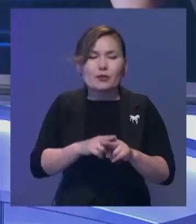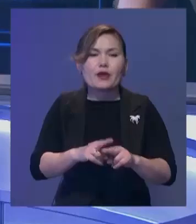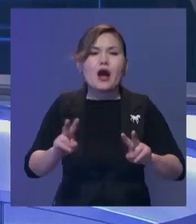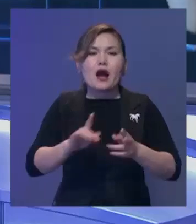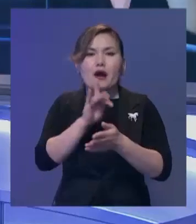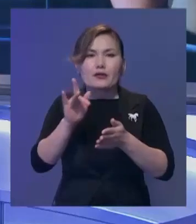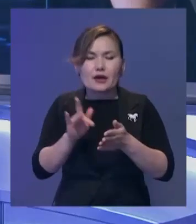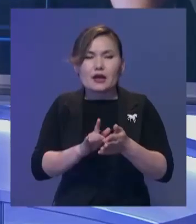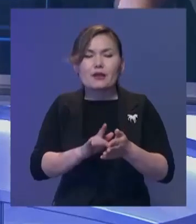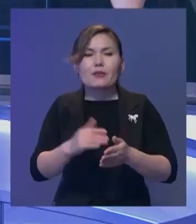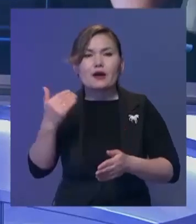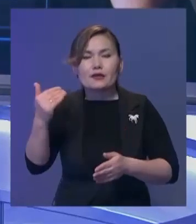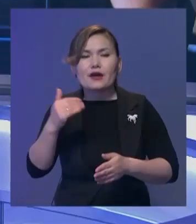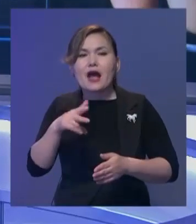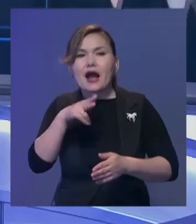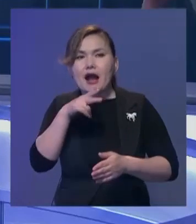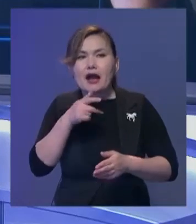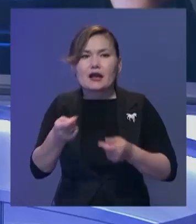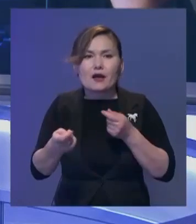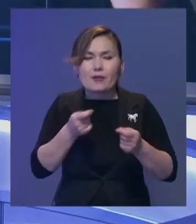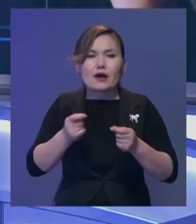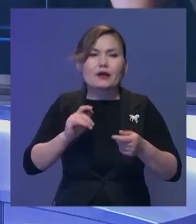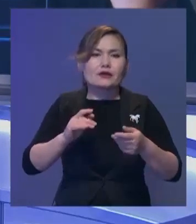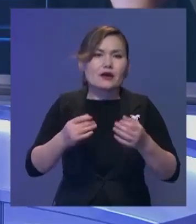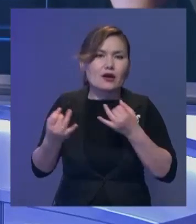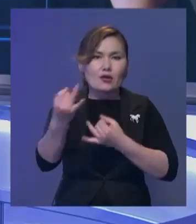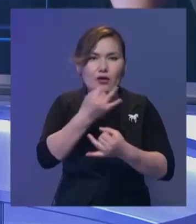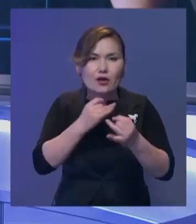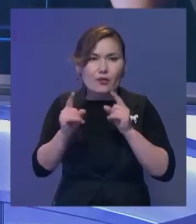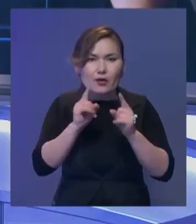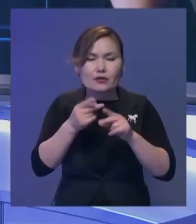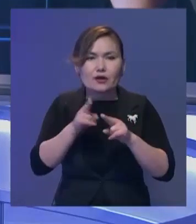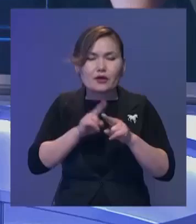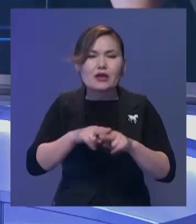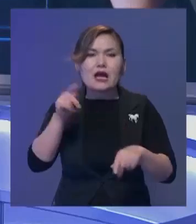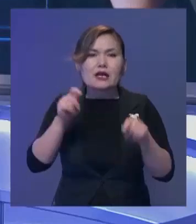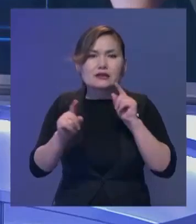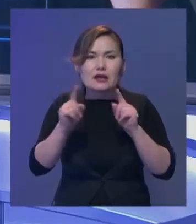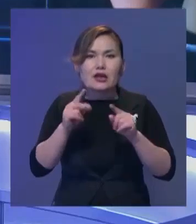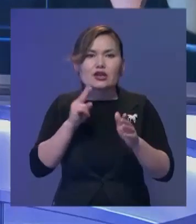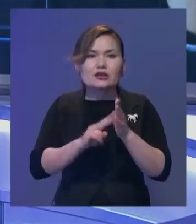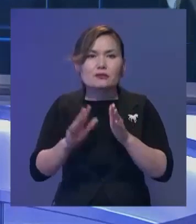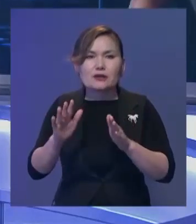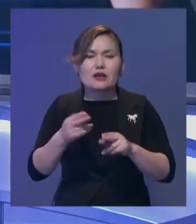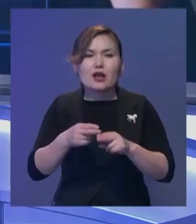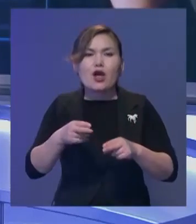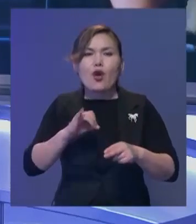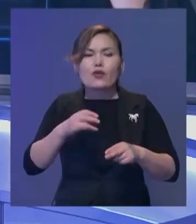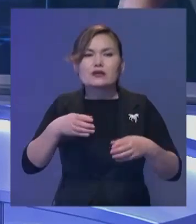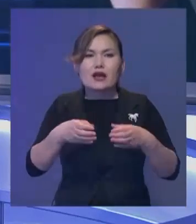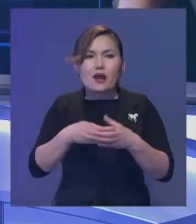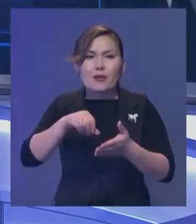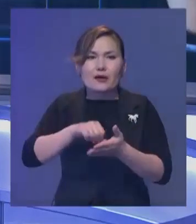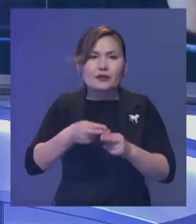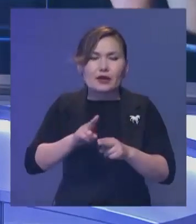Нұрсултан мен Сеул үскерту өкілдерінің онлайн кезесі өнді айтылды. Семинарға 7,5-ке жуғын үстік Кореялық кампания ғатысып,